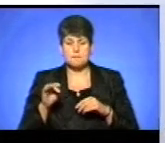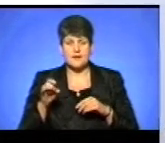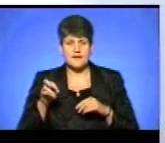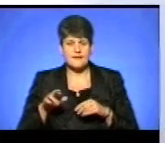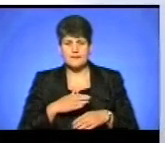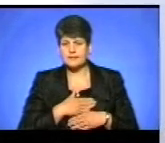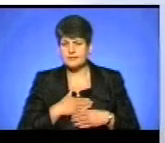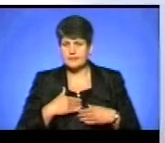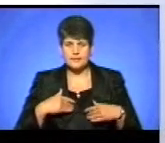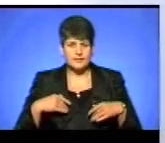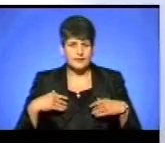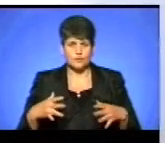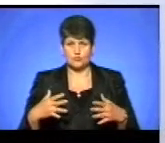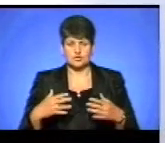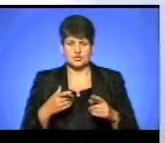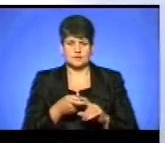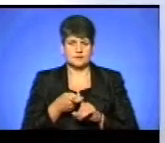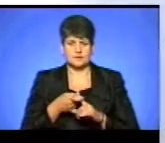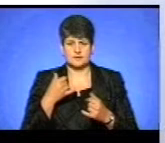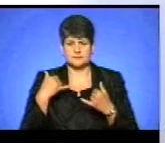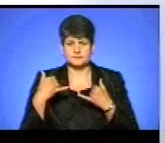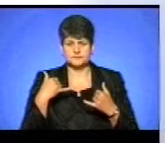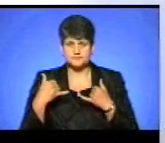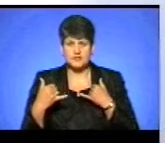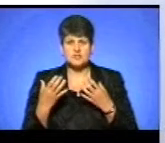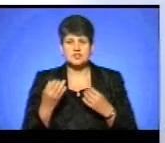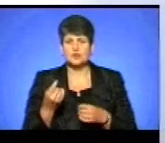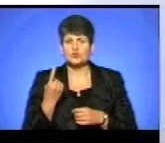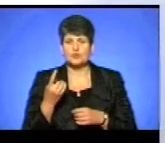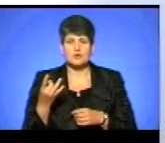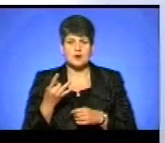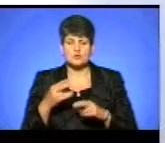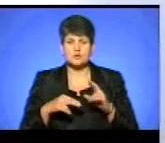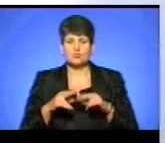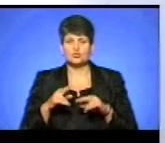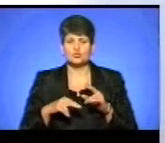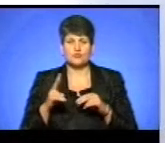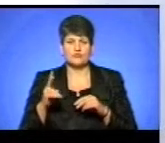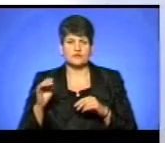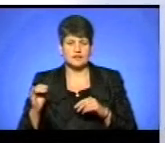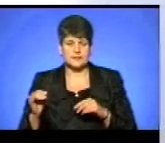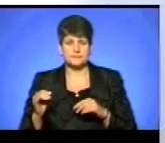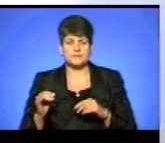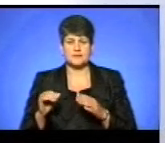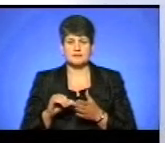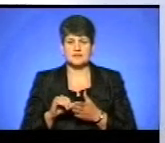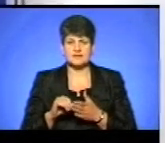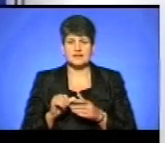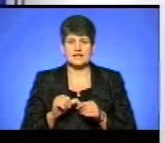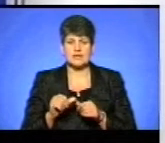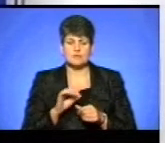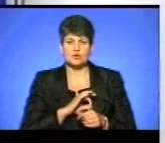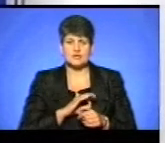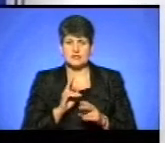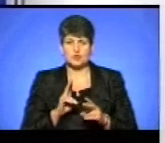хочуть йти на контакт, оскільки ще жодного разу представники забудівника, окрім юриста, в